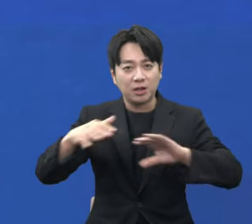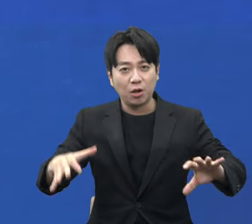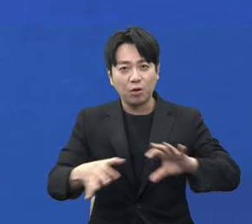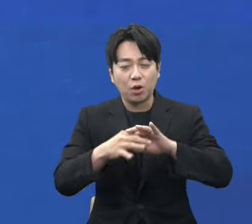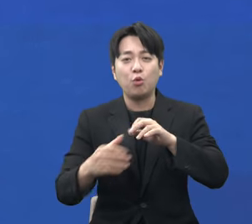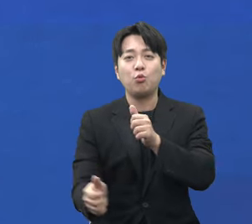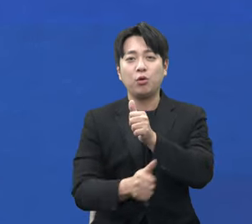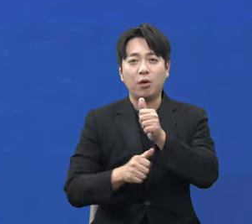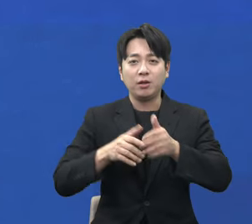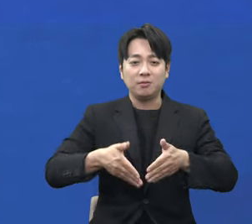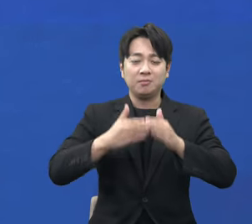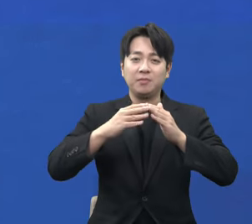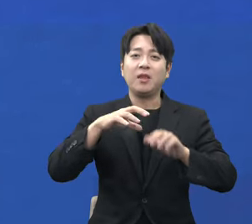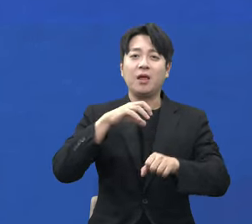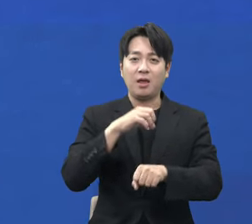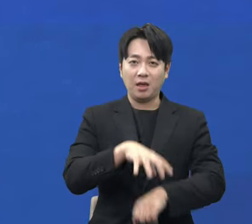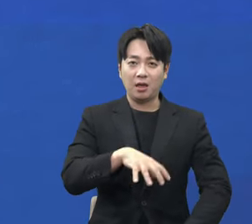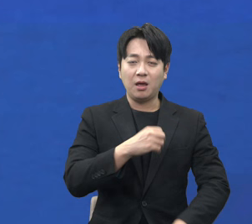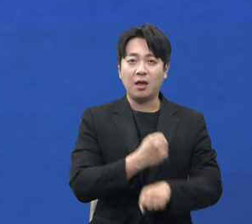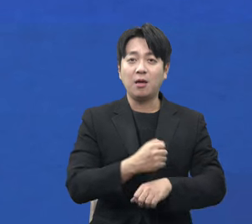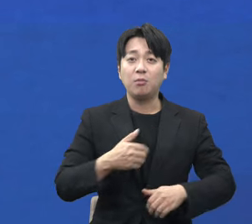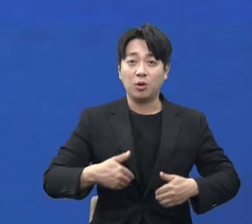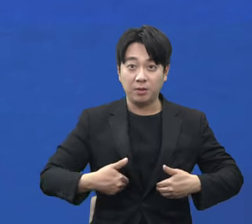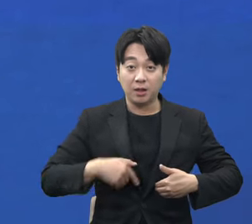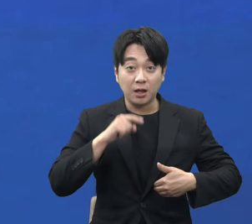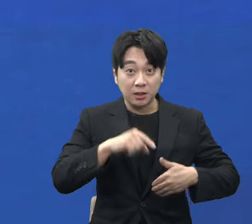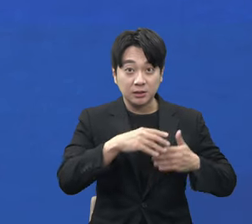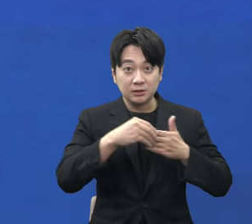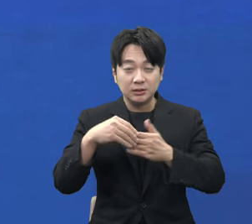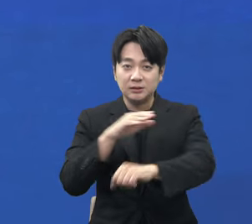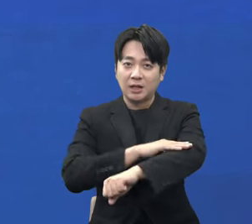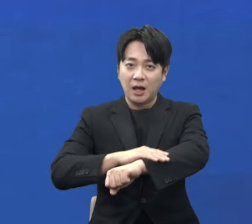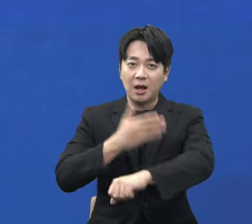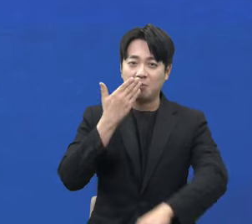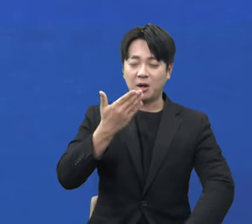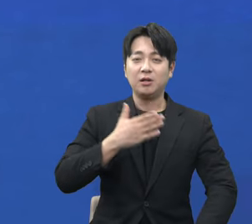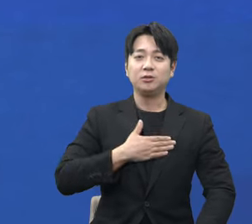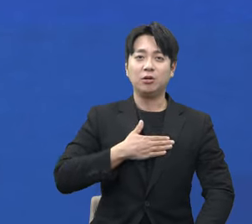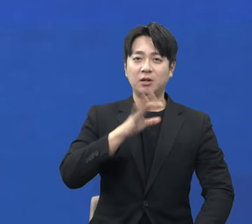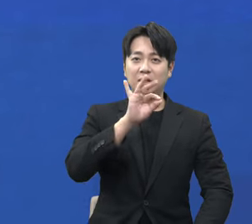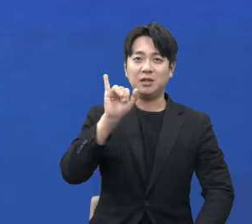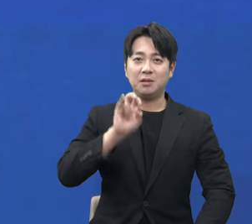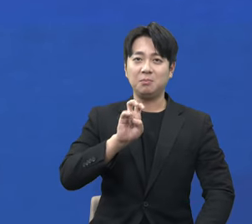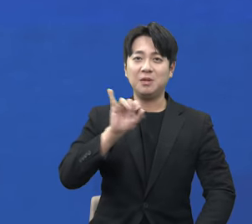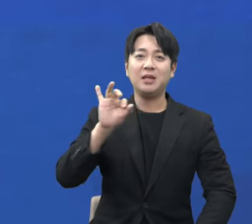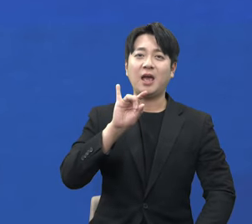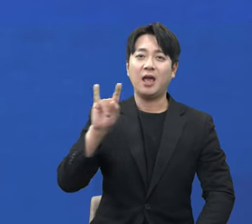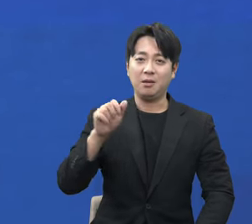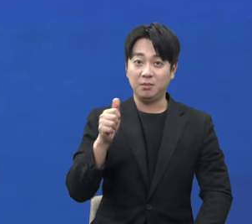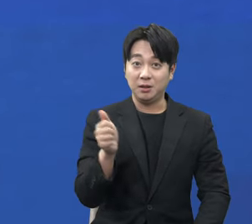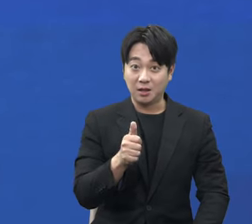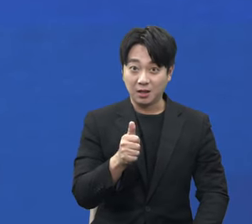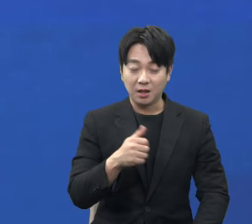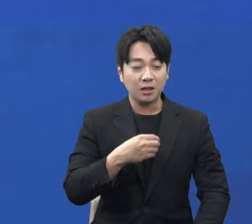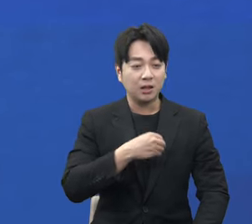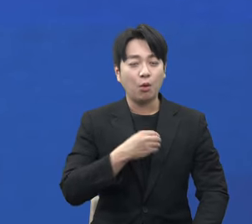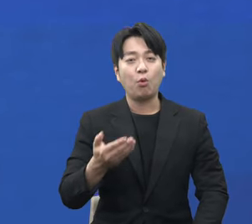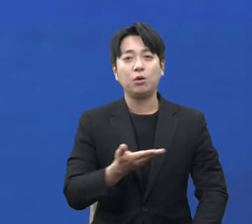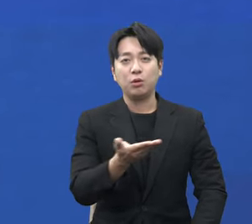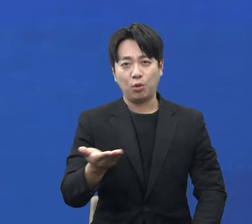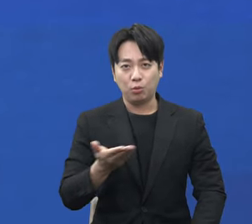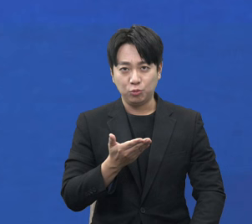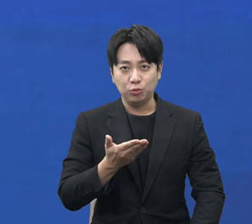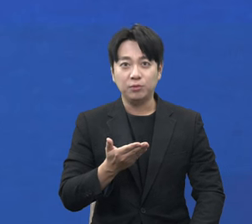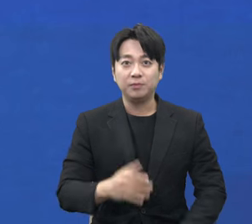역할을 가장 잘해낼 사람 바로 저 임미혜입니다. 사랑하고 존경하는 당원 동지 여러분 26년 지방선거